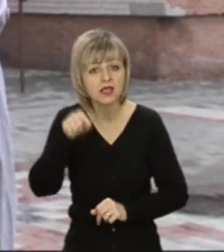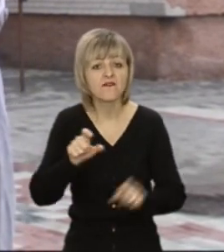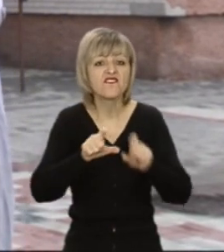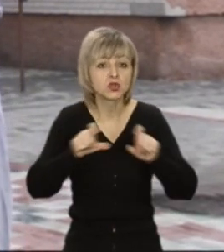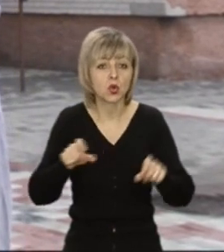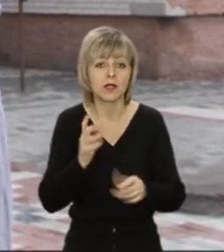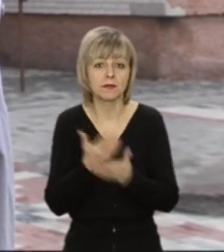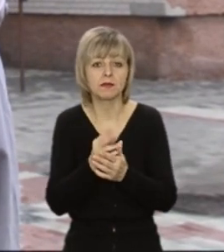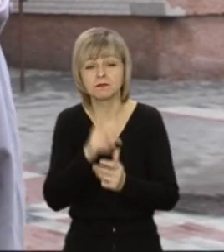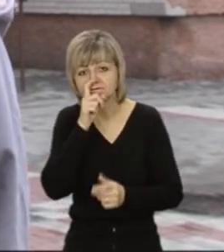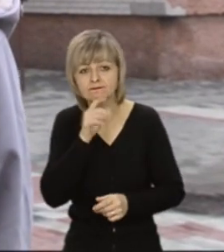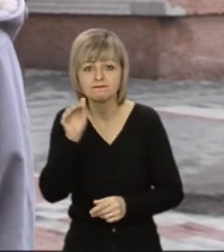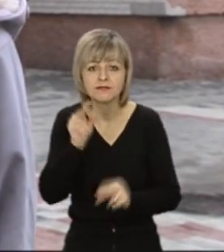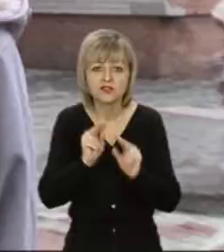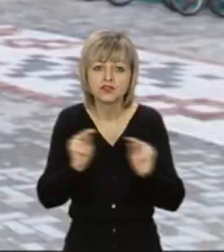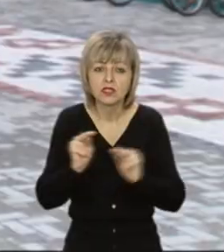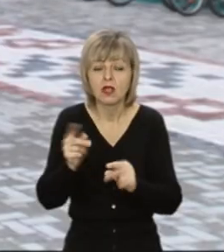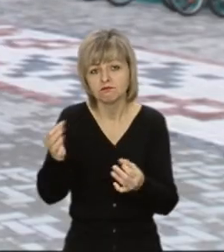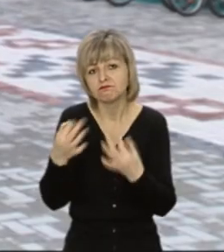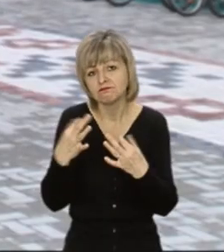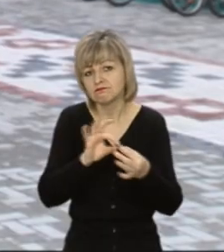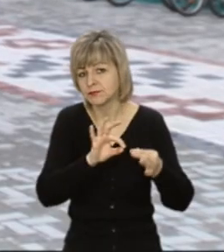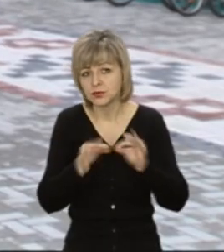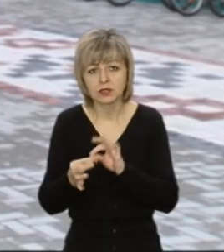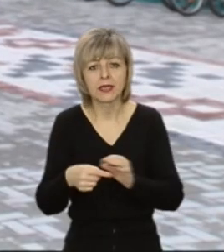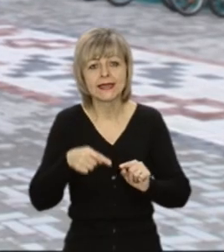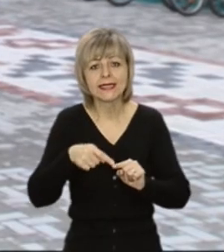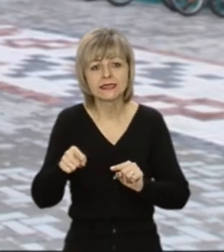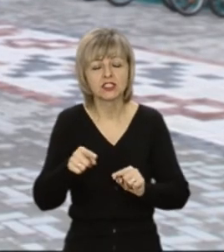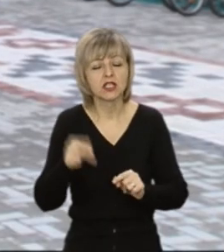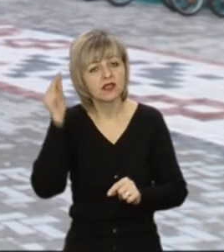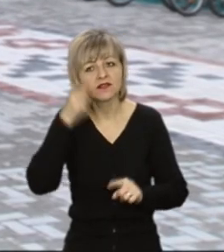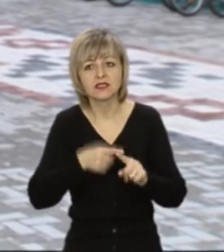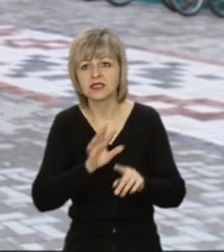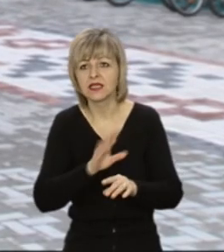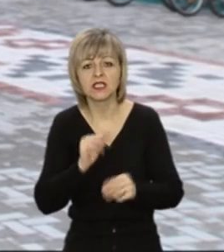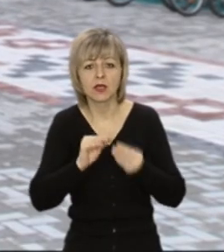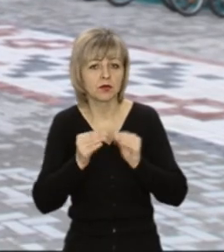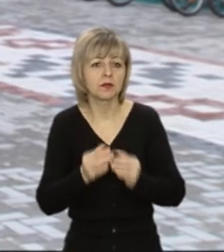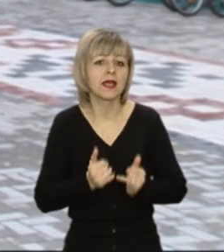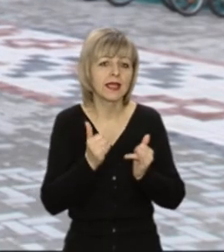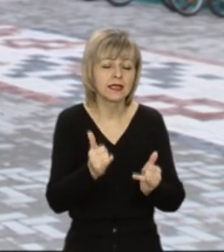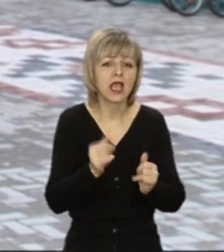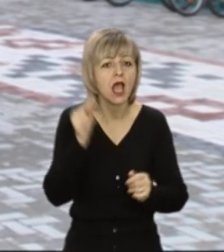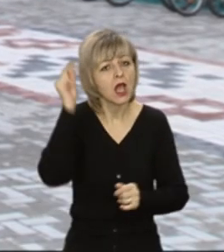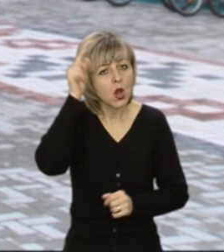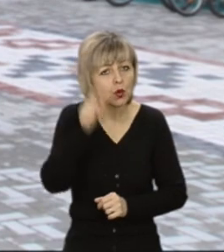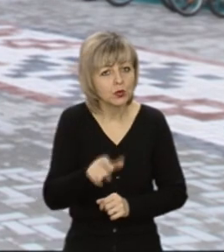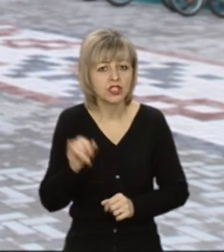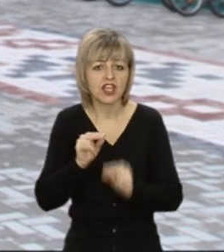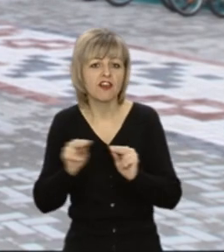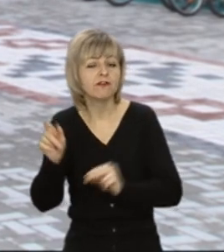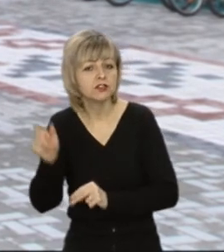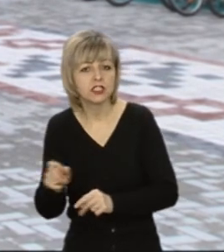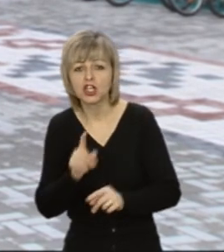підійти, спитати, вони тобі одразу пояснюють. Дистанційне навчання – це виклик не лише для вчителя, але й для учня. Тому що